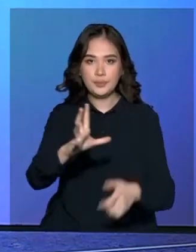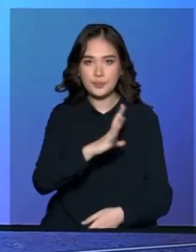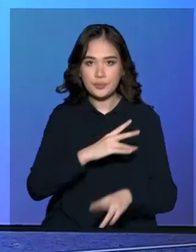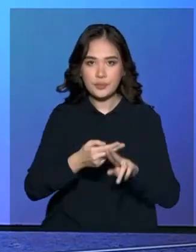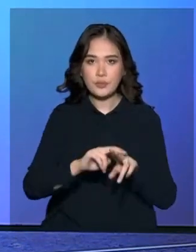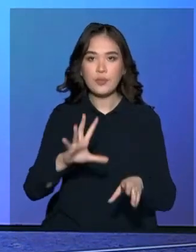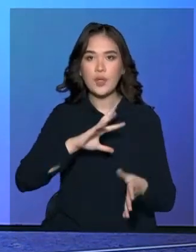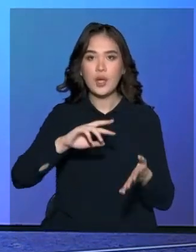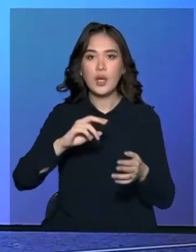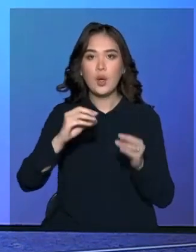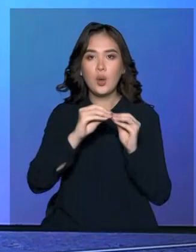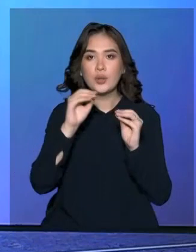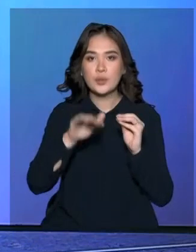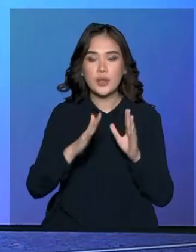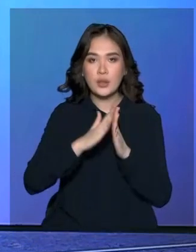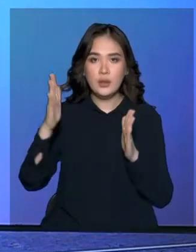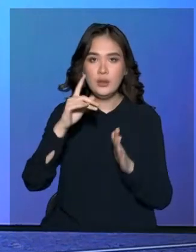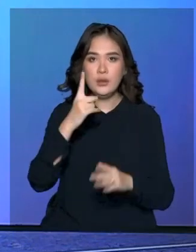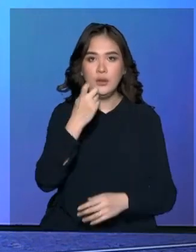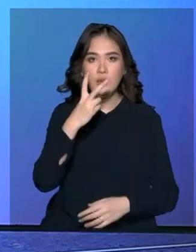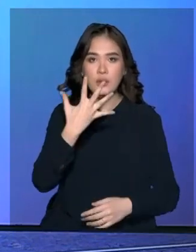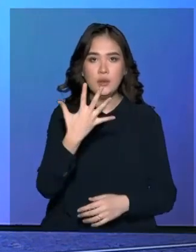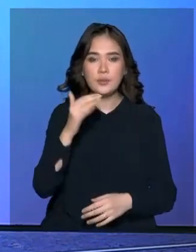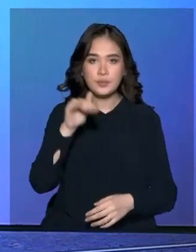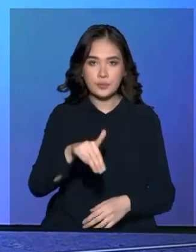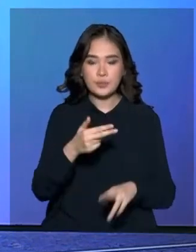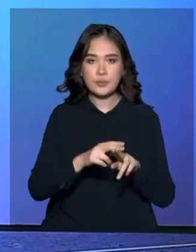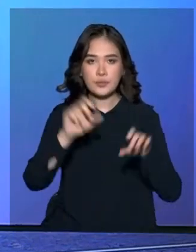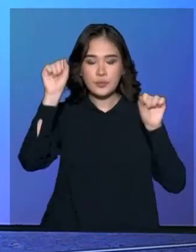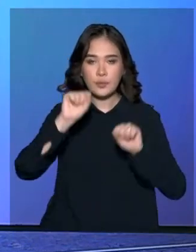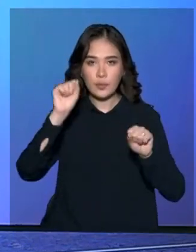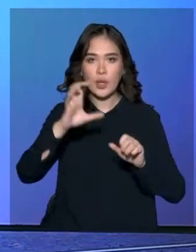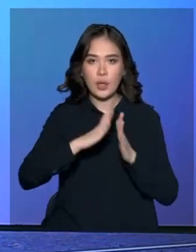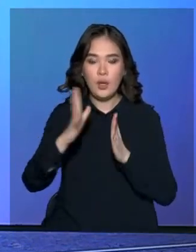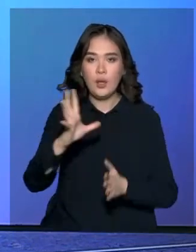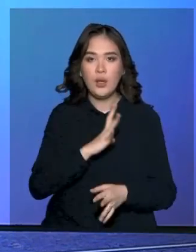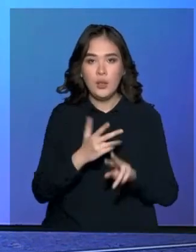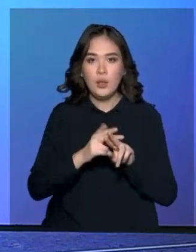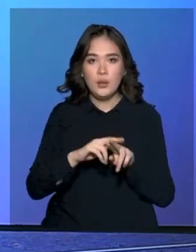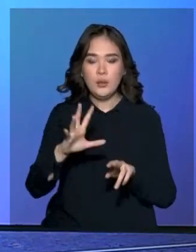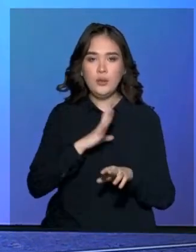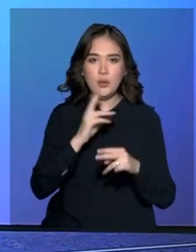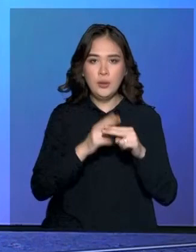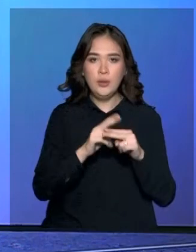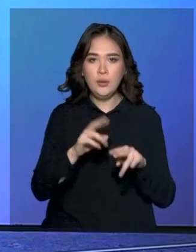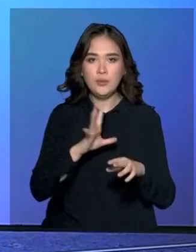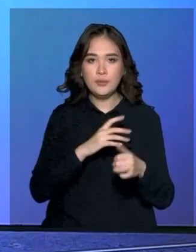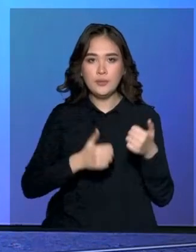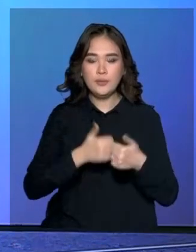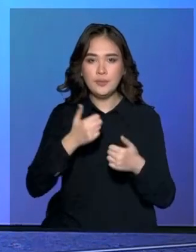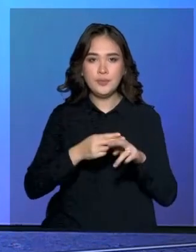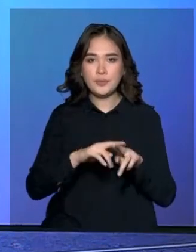Жалпы жоб аясында 10 мүмін анасы адам 125 мүмі жоқ түрнікке тартылған. Белтеремірге тартылу жарсы